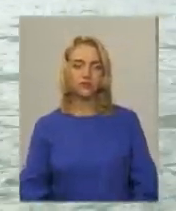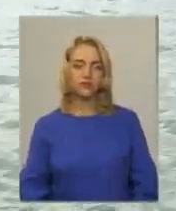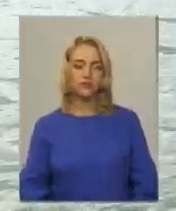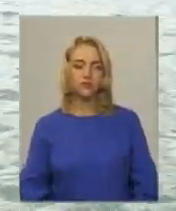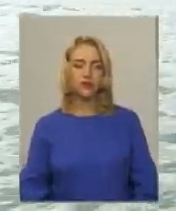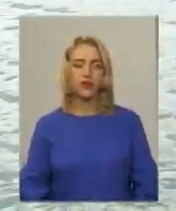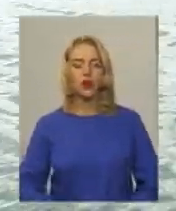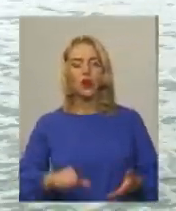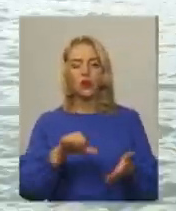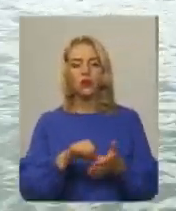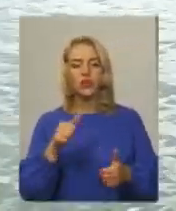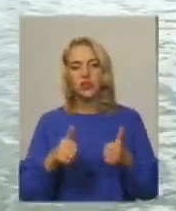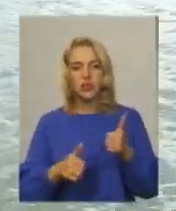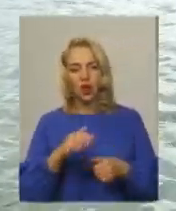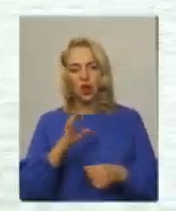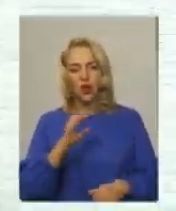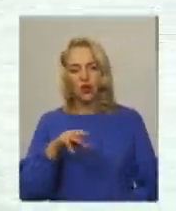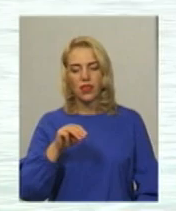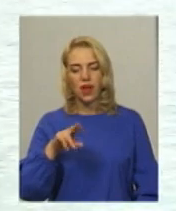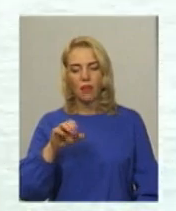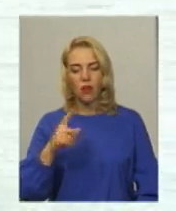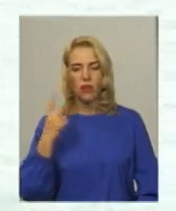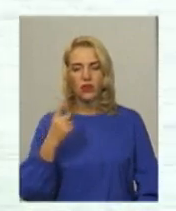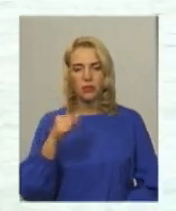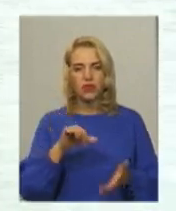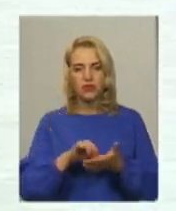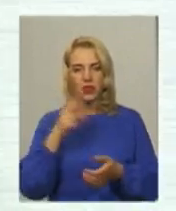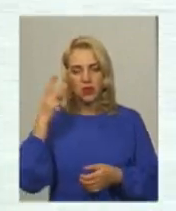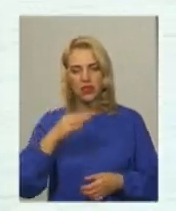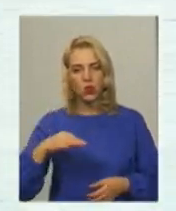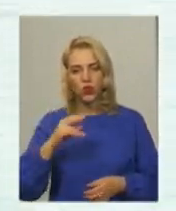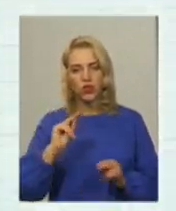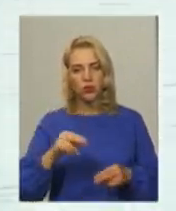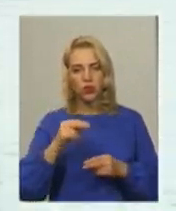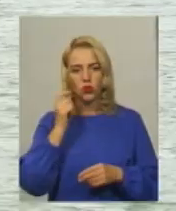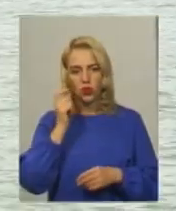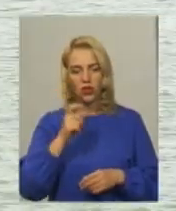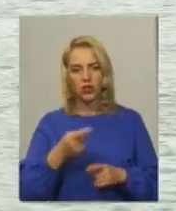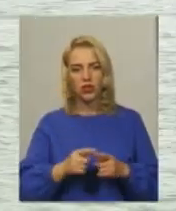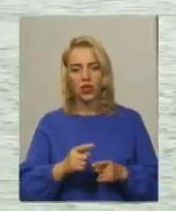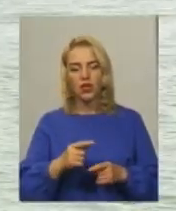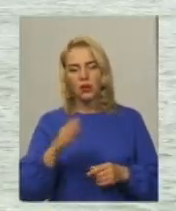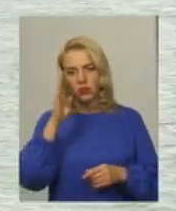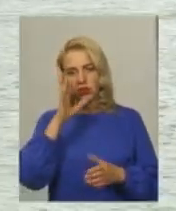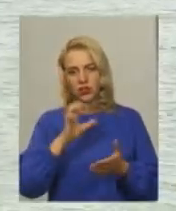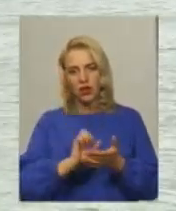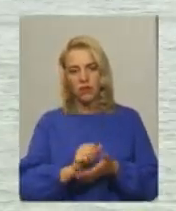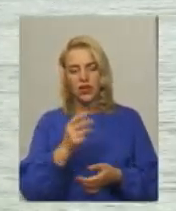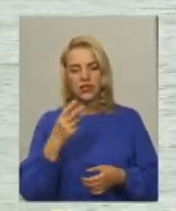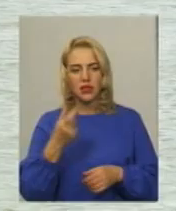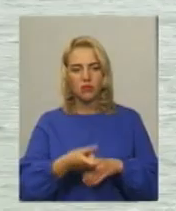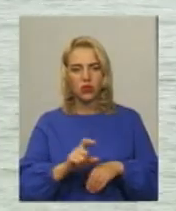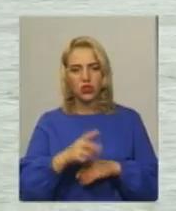Учасник змагань Олександр Остапов єдиний представник Хмельницької області на чемпіонаті України Чоловік одномоторним спортом займається більше трьох